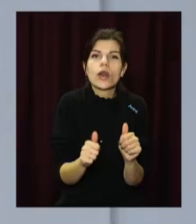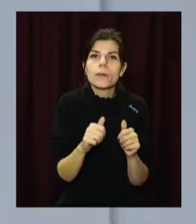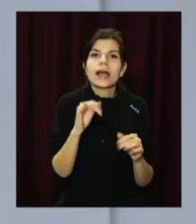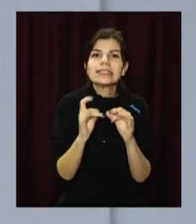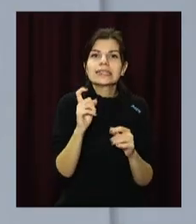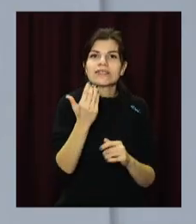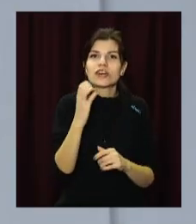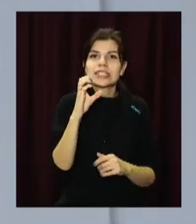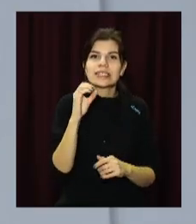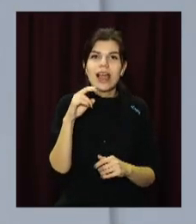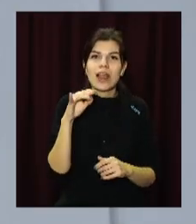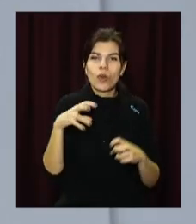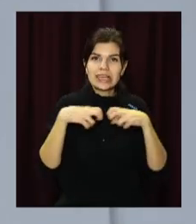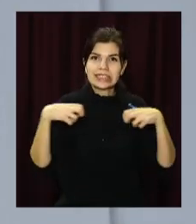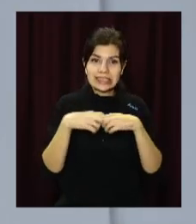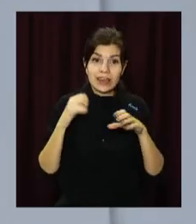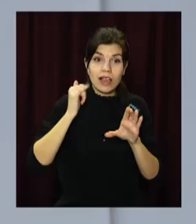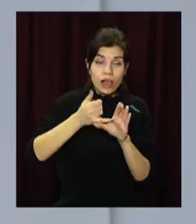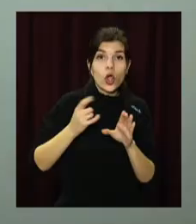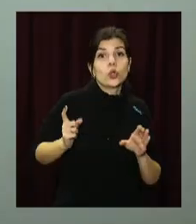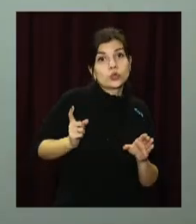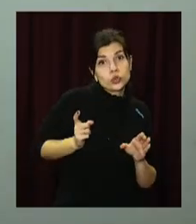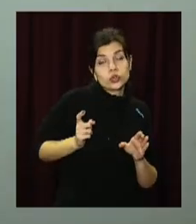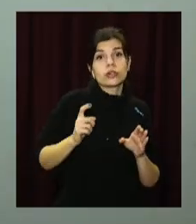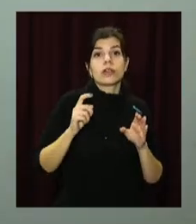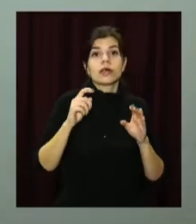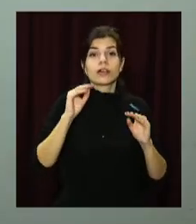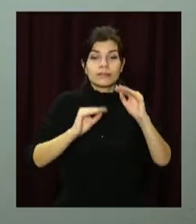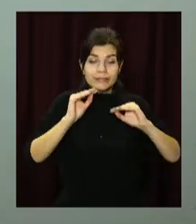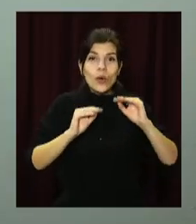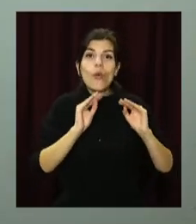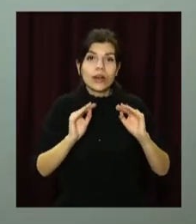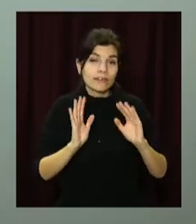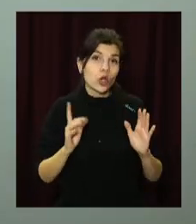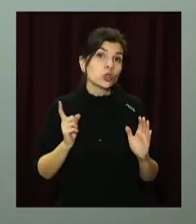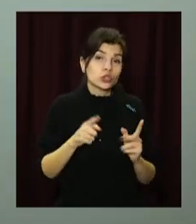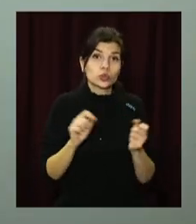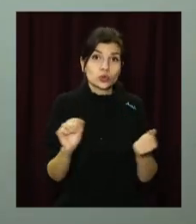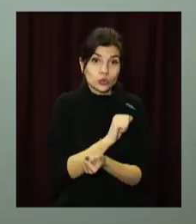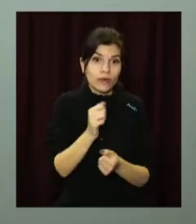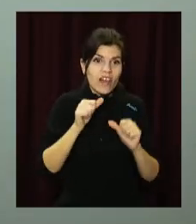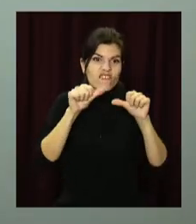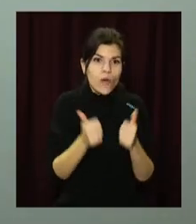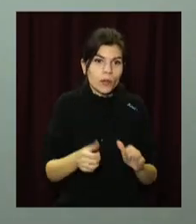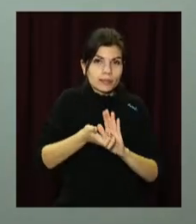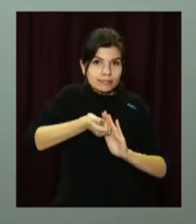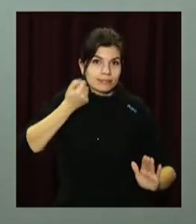прикрасити гілочками і шишками, поки віск не застиг. Наші саше готові. Можемо вже доставати з форм.